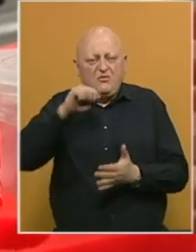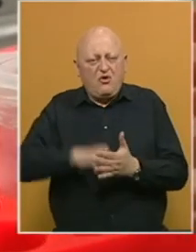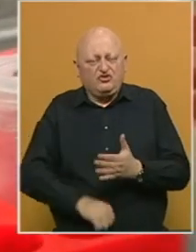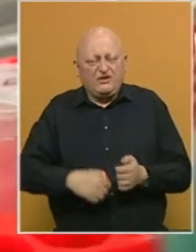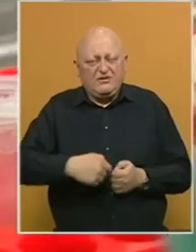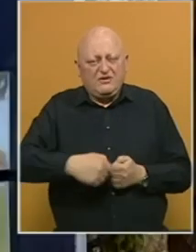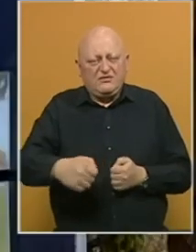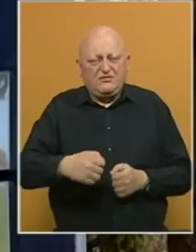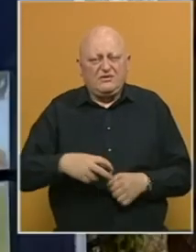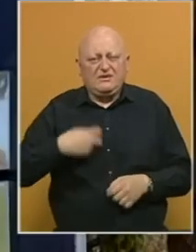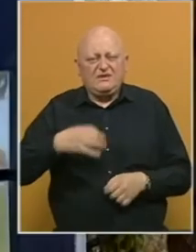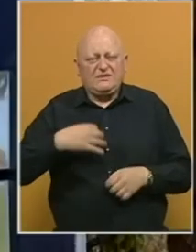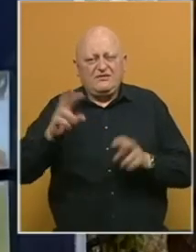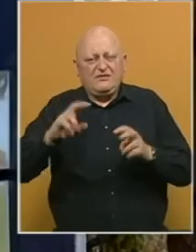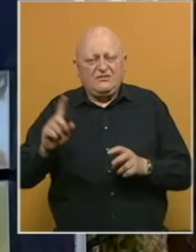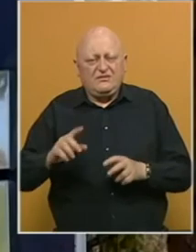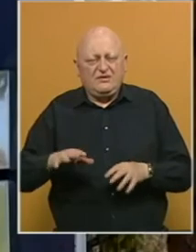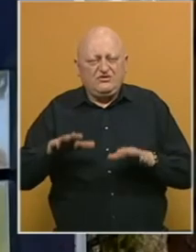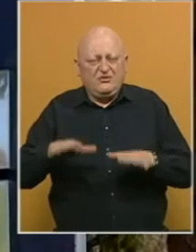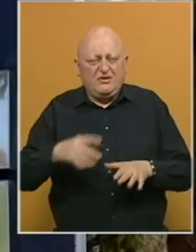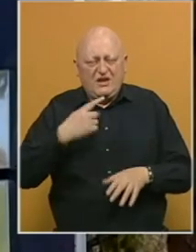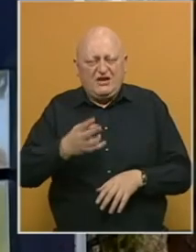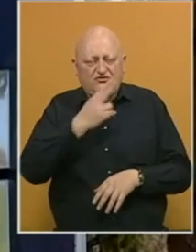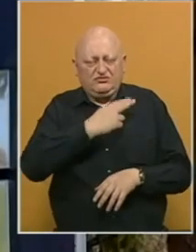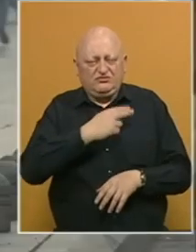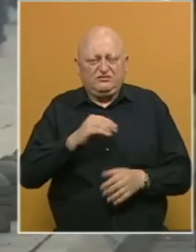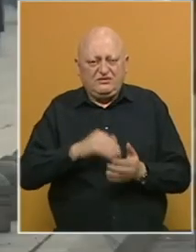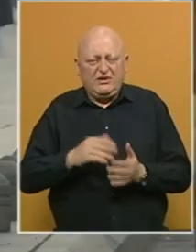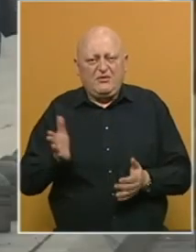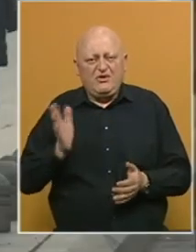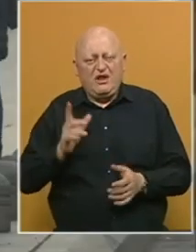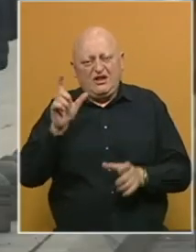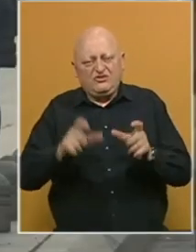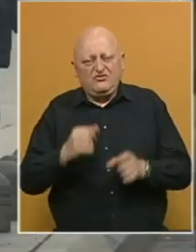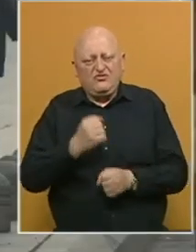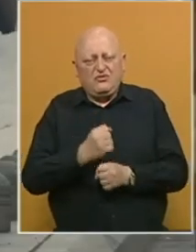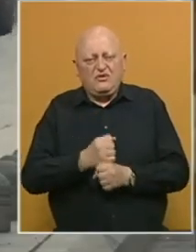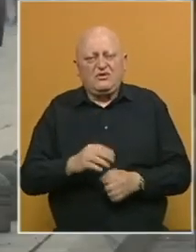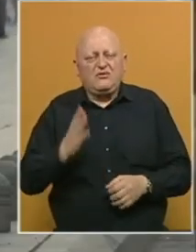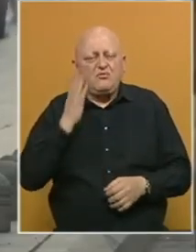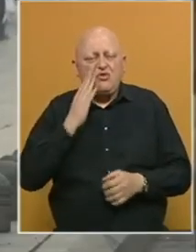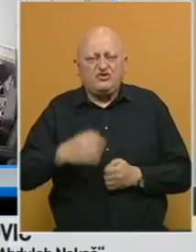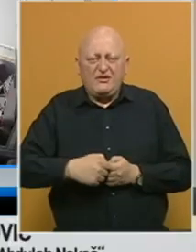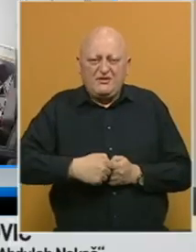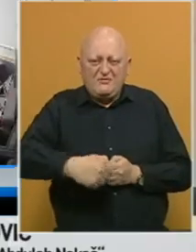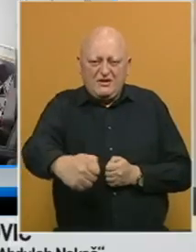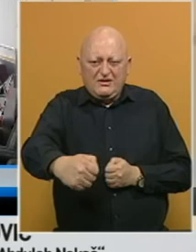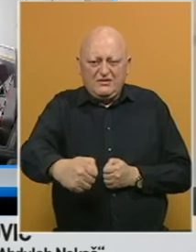mjere, a zdravstveni sustav neće honuti, uvjeravaju nadlažni. Sve što trebaju građani učiniti je striktno poštovati mjere.